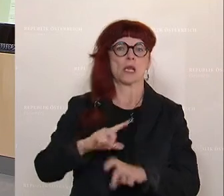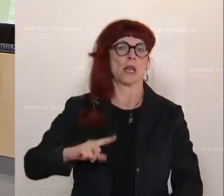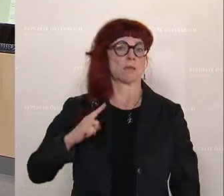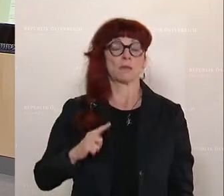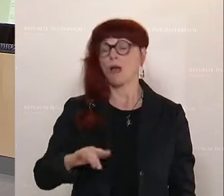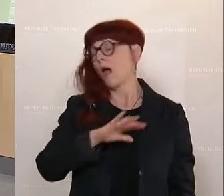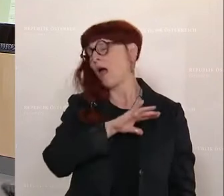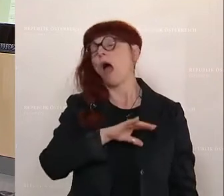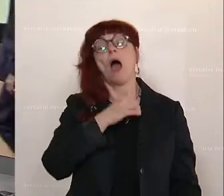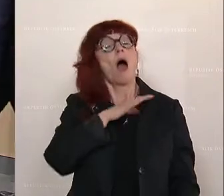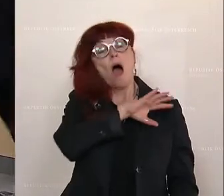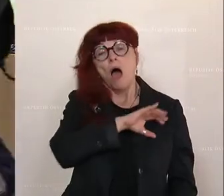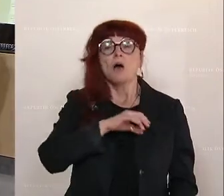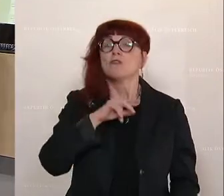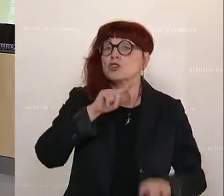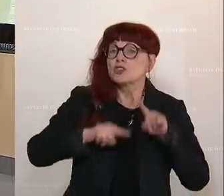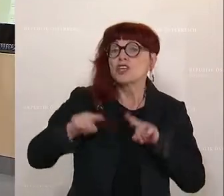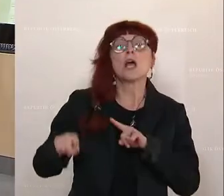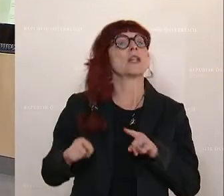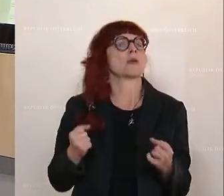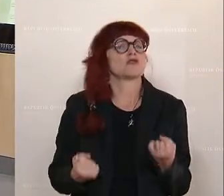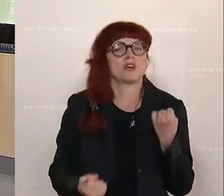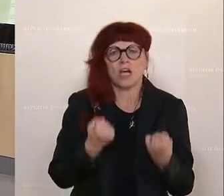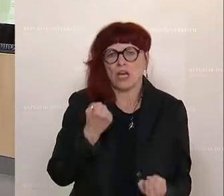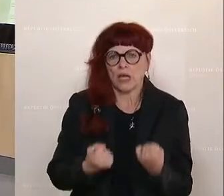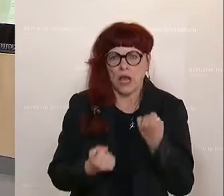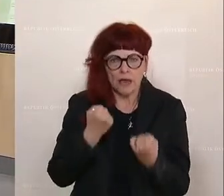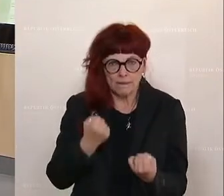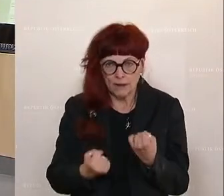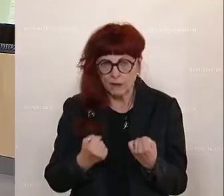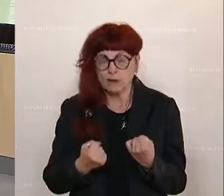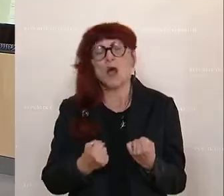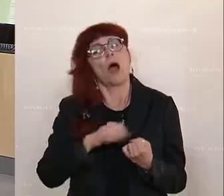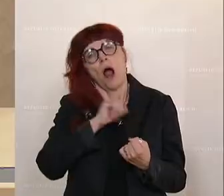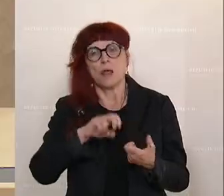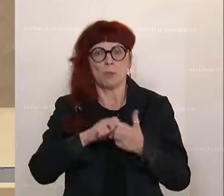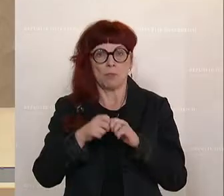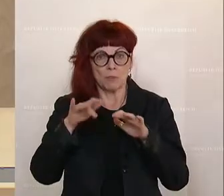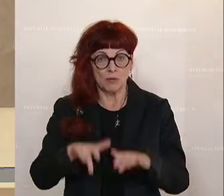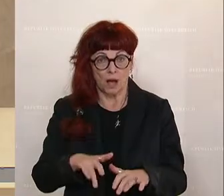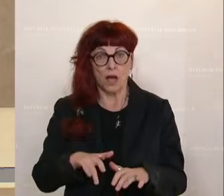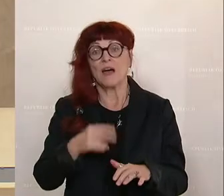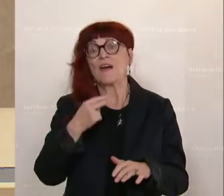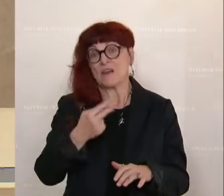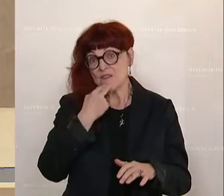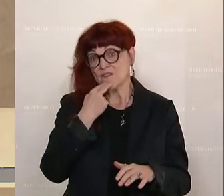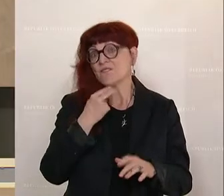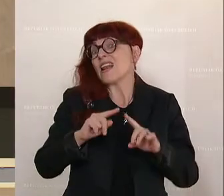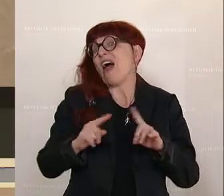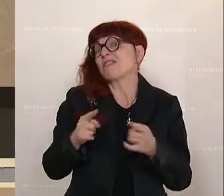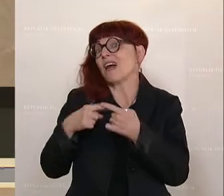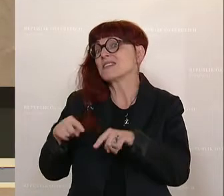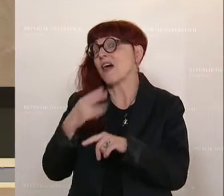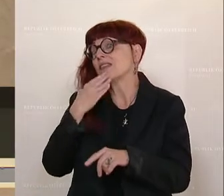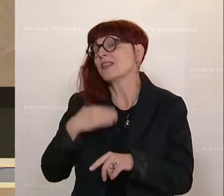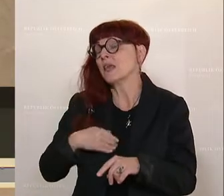Am Wort ist nun Andrea Holzner von der ÖVP. Land, in dem Sie jetzt lieber leben wollen als in Österreich. Unsere Ausgangsbedingungen sind